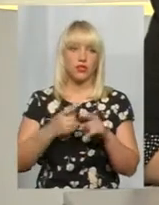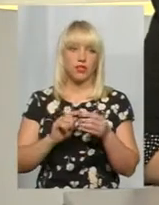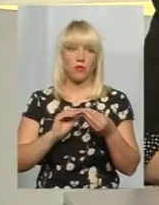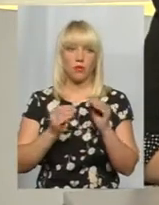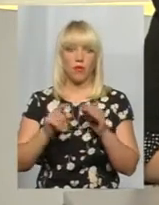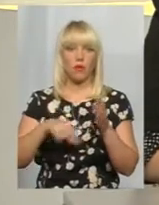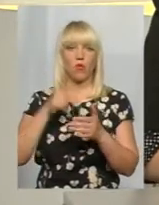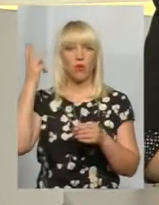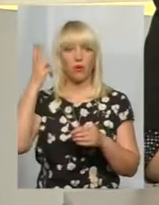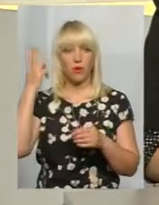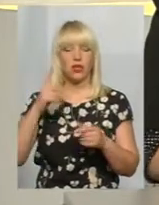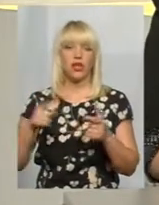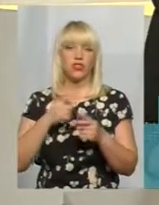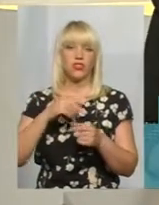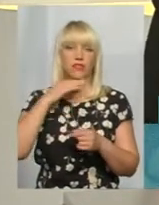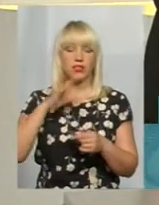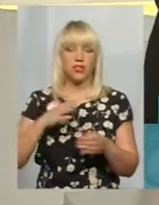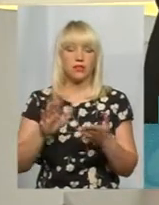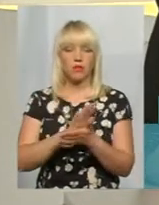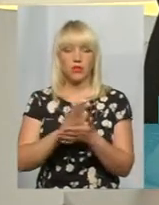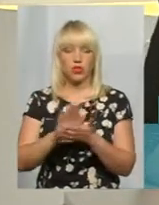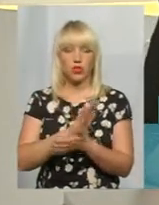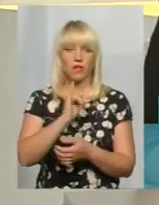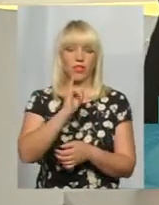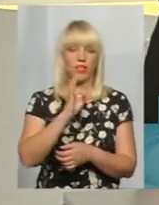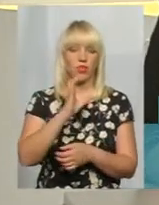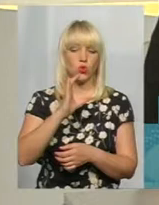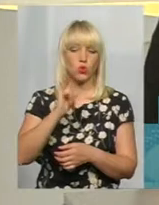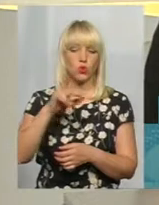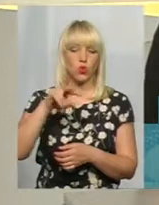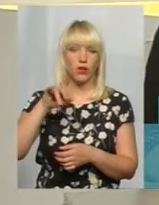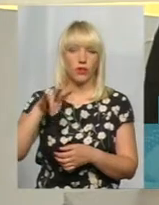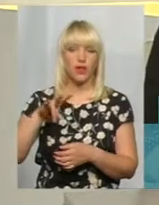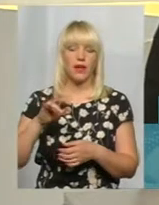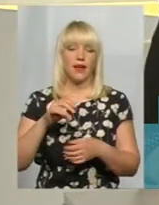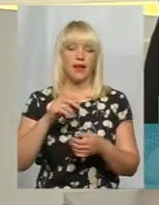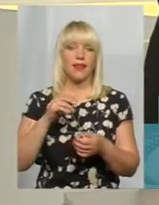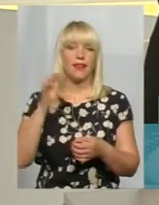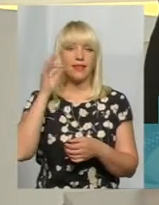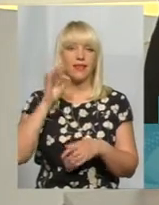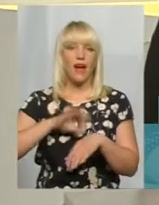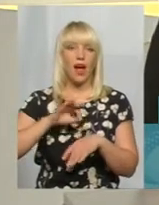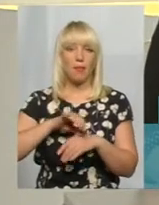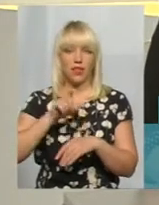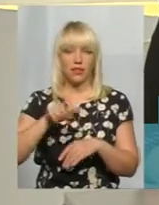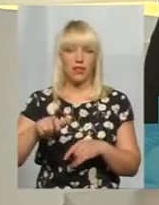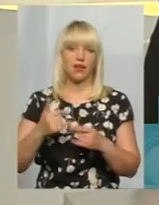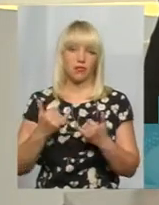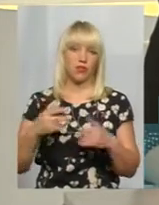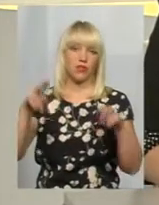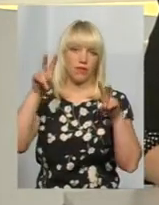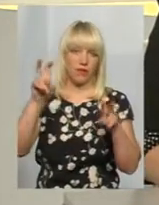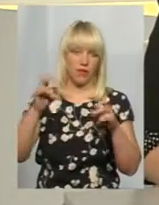у Хмельницькому та чи вистачить безкоштовного інсуліну діабетикам, про це і більше сьогодні у темі Дня на